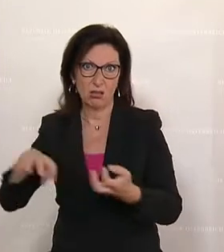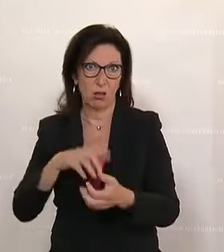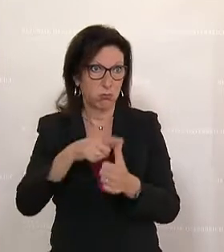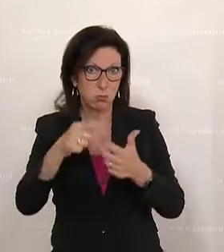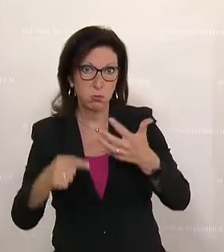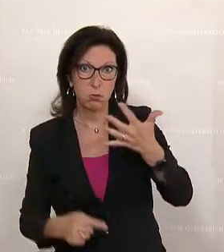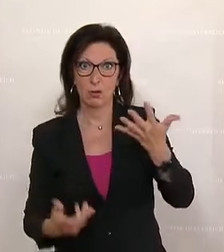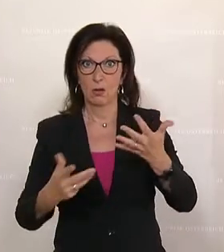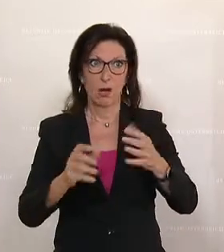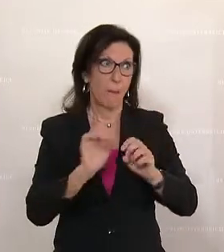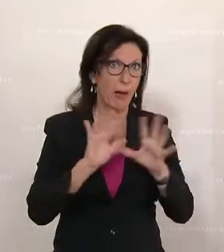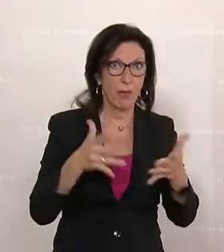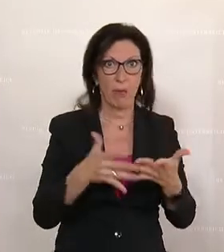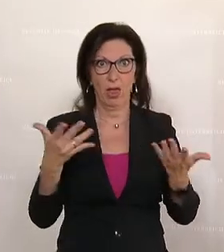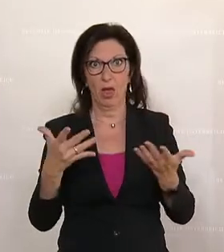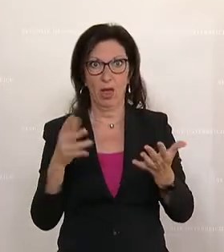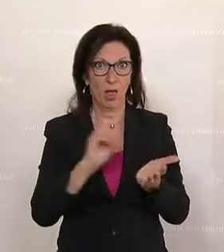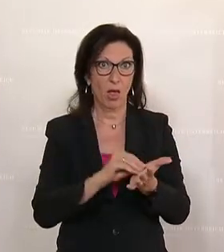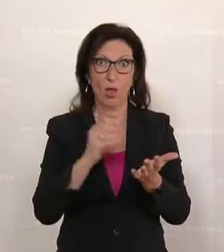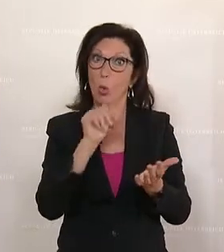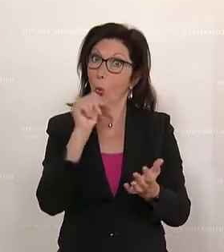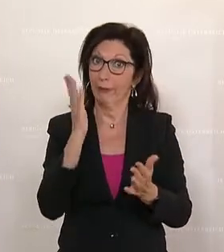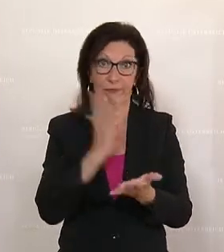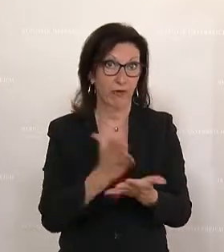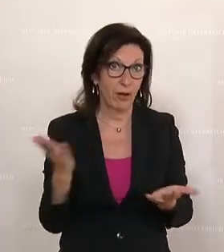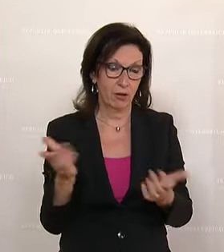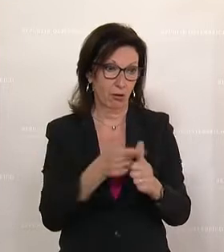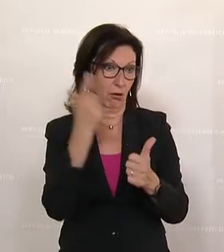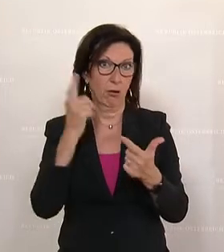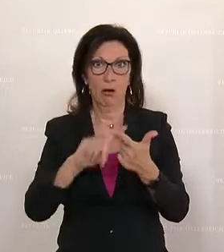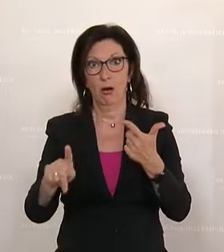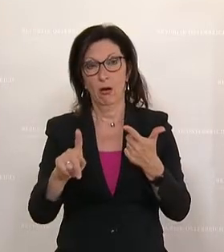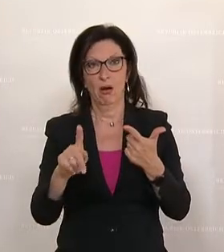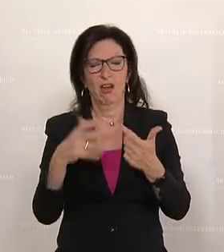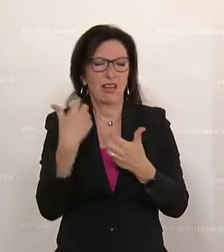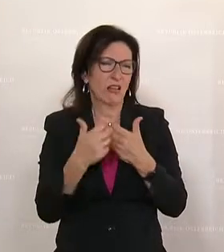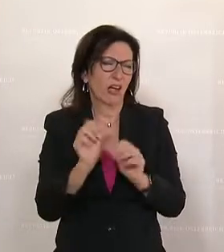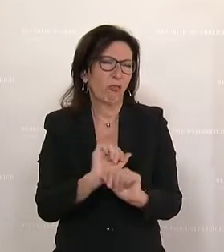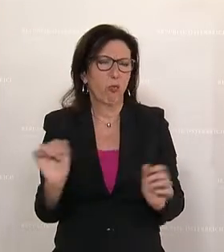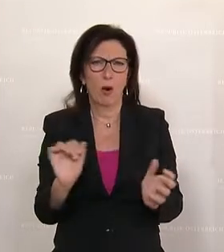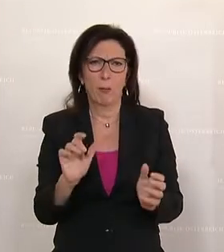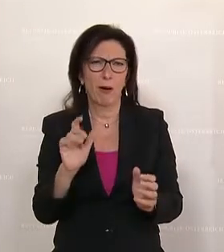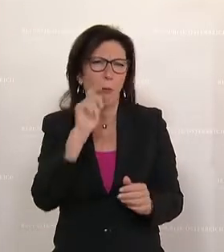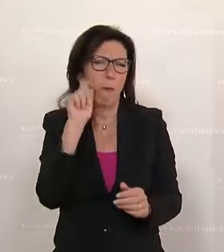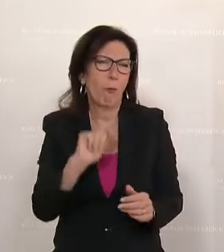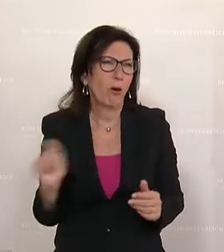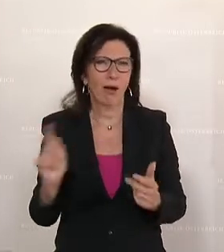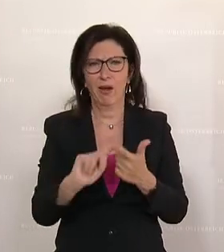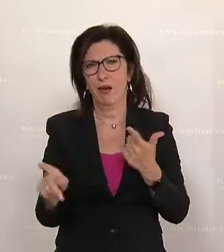die Pandemie ist, die noch bei weitem nicht überwunden ist, ob es dieser fürchterliche Krieg in der Ukraine ist